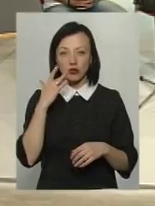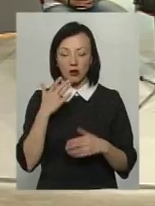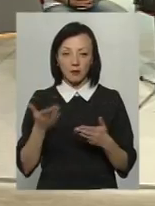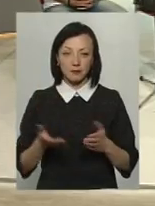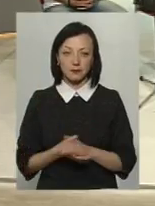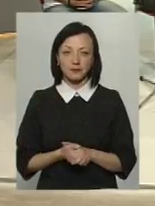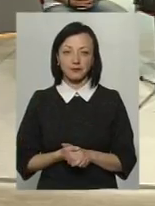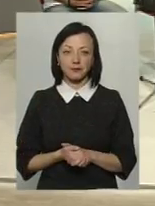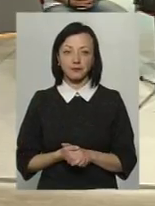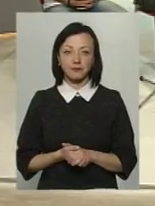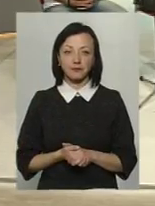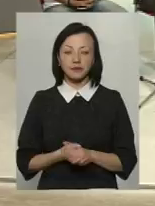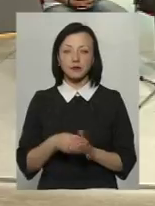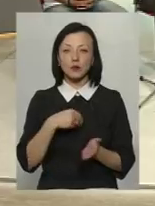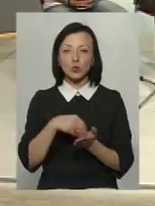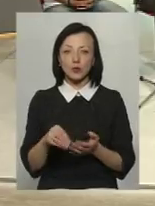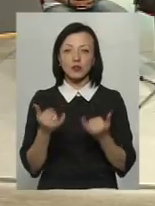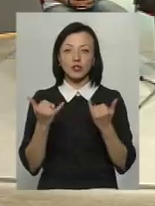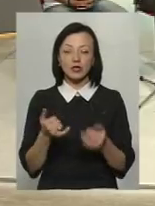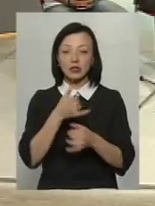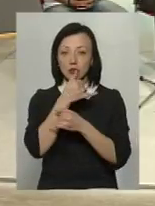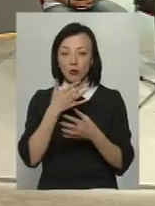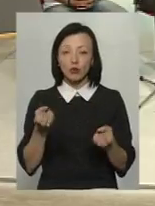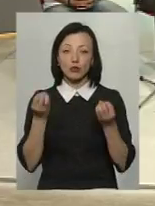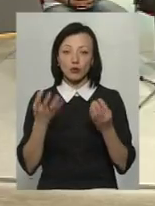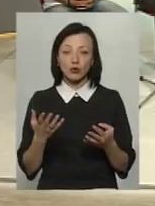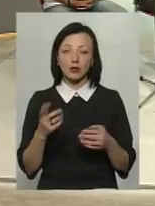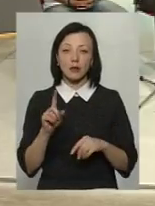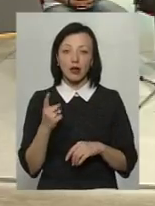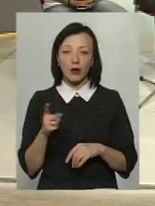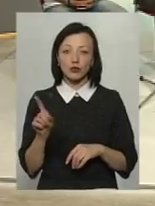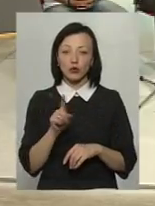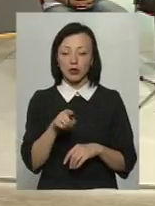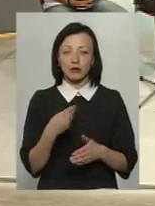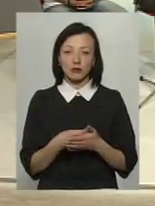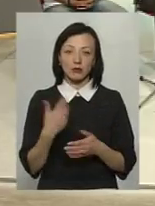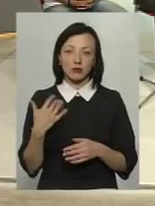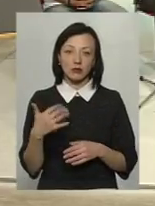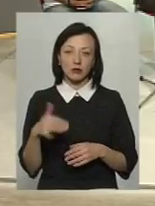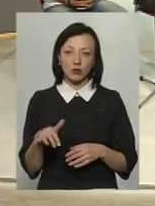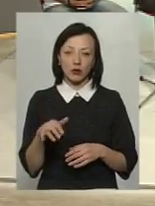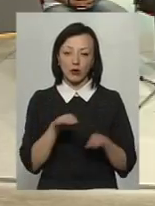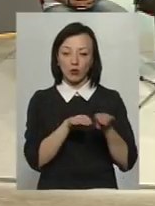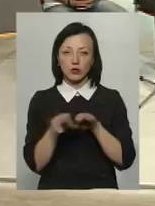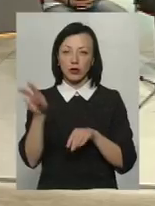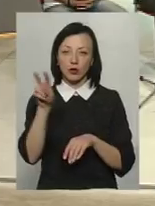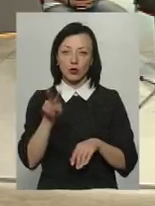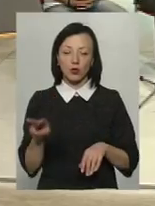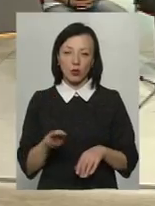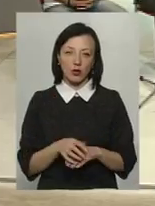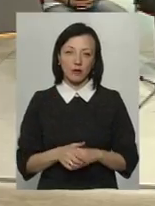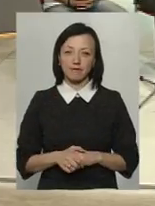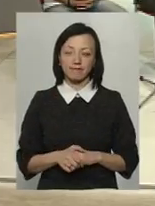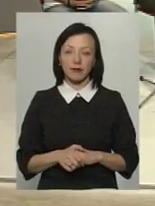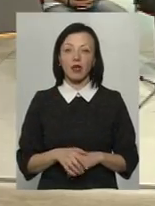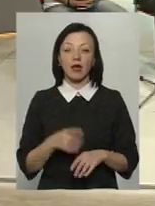І купити вони їх зараз не можуть, просто тому, що вони стоять, з-за курса долу, дуже дорого.